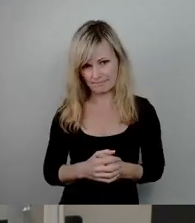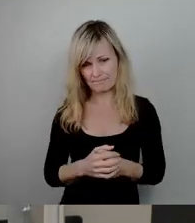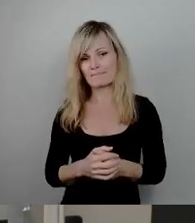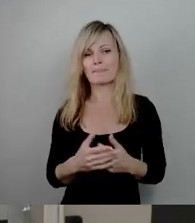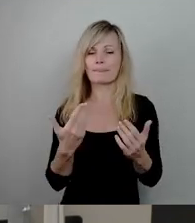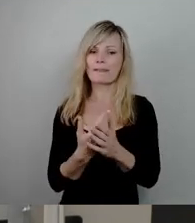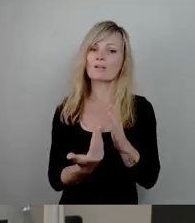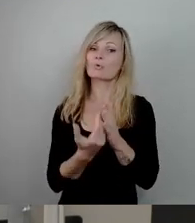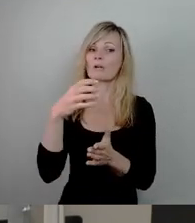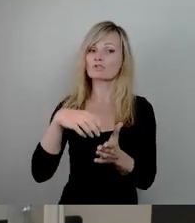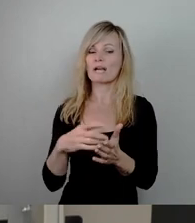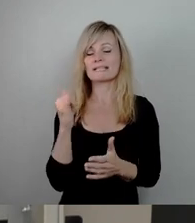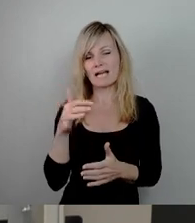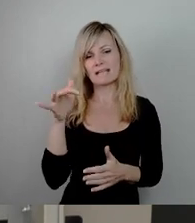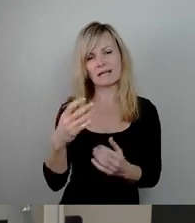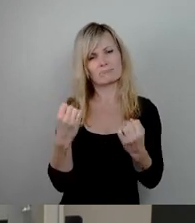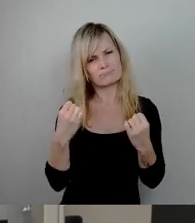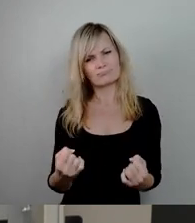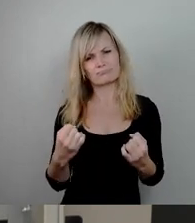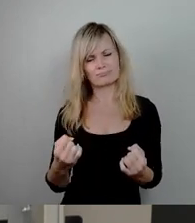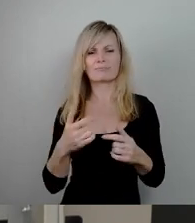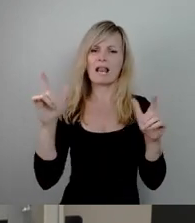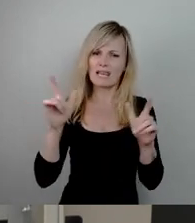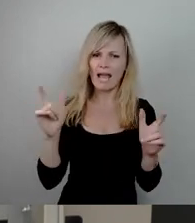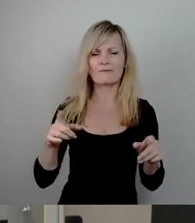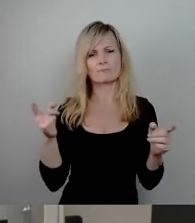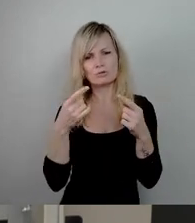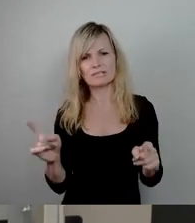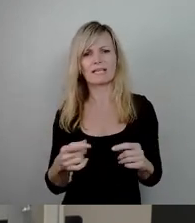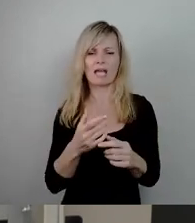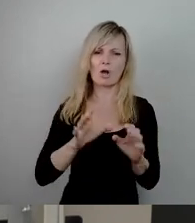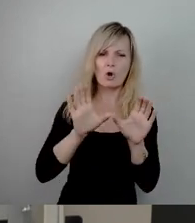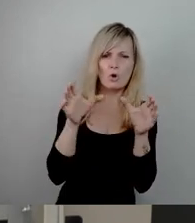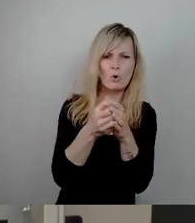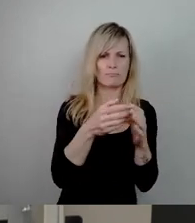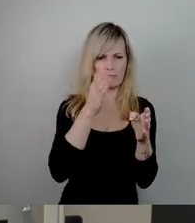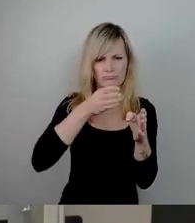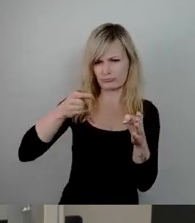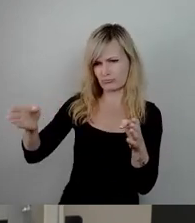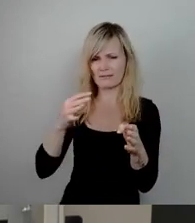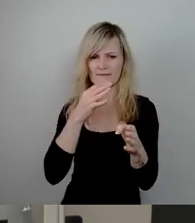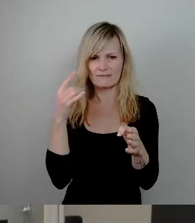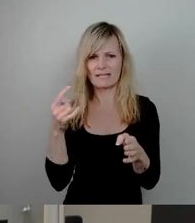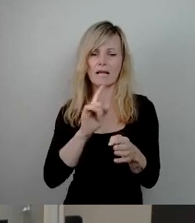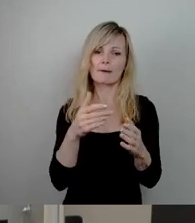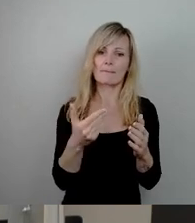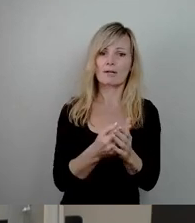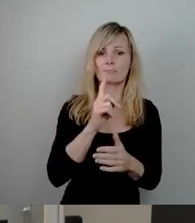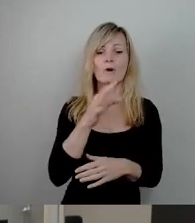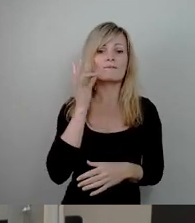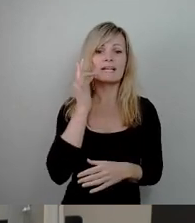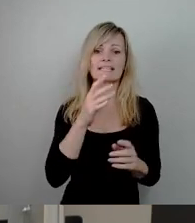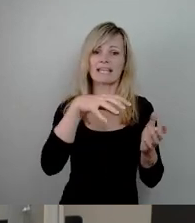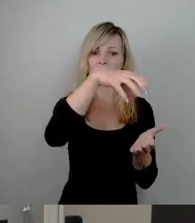höchste, dicht an Clubs und Livemusikspielstätten, allerdings gibt es auch in anderen Stadtteilen wie zum Beispiel der Friedrichstadt, aber auch in der